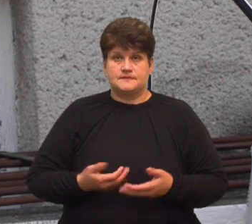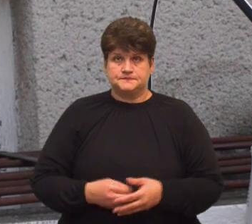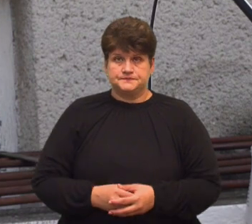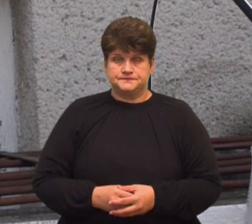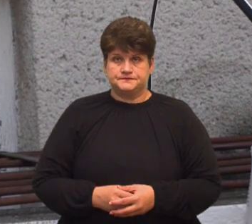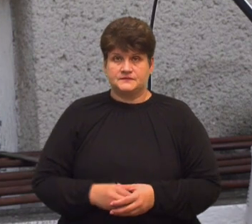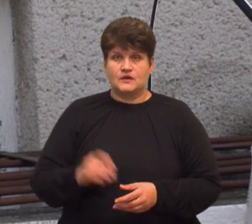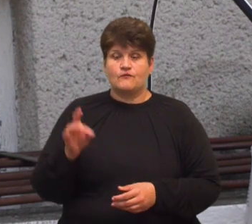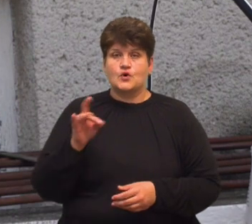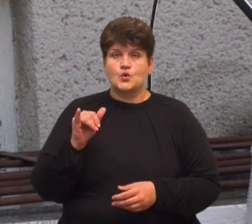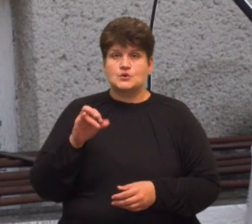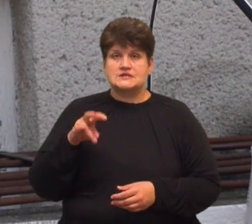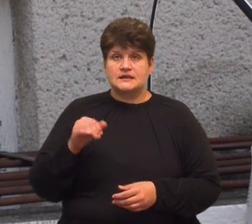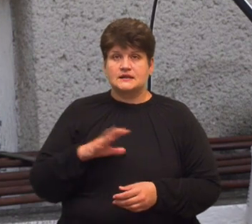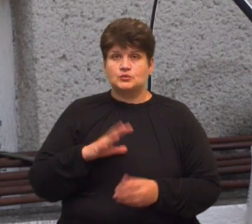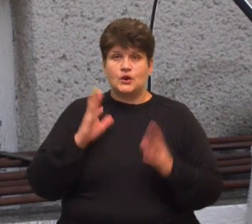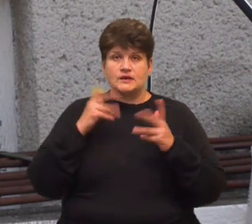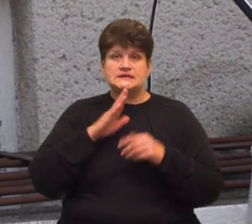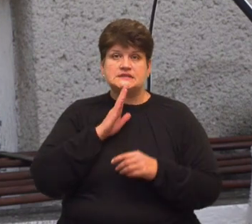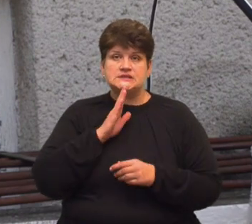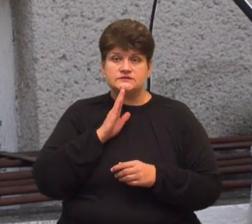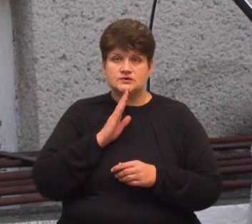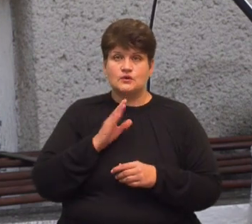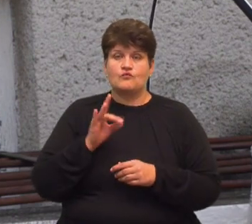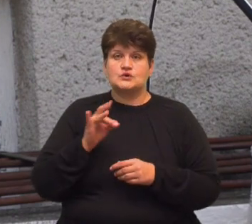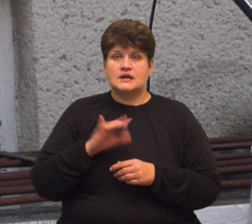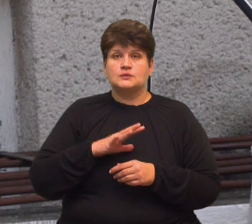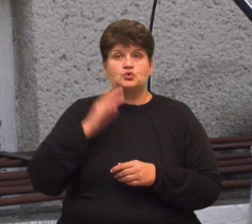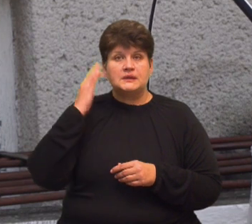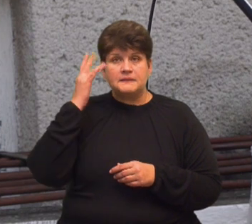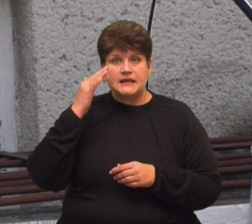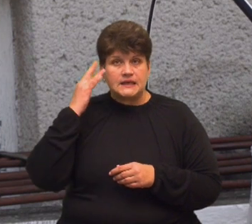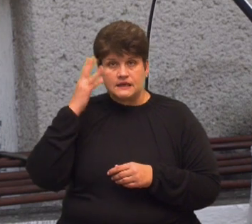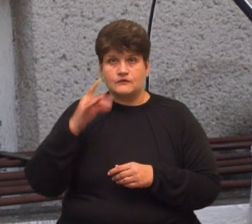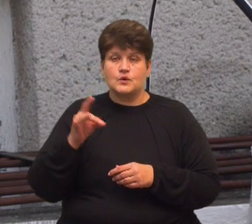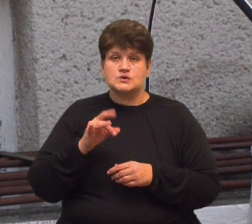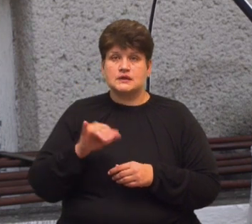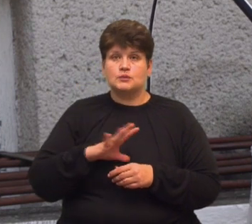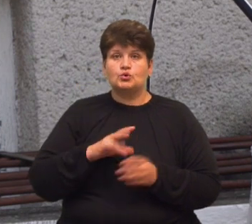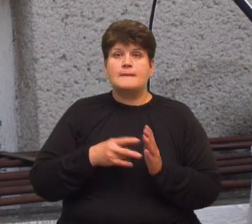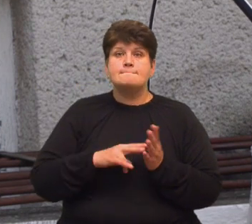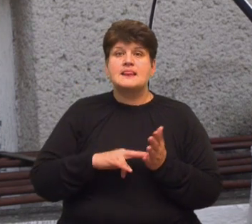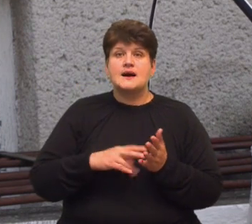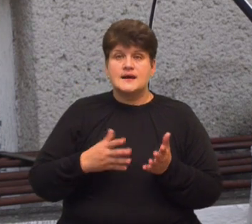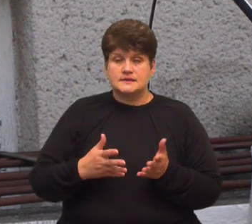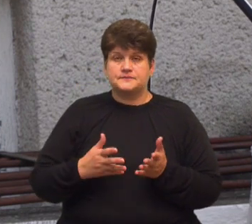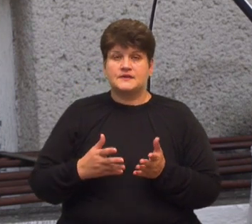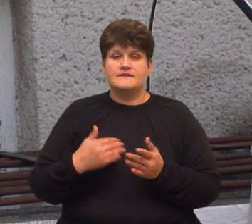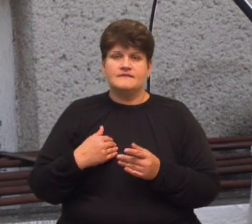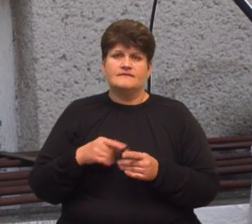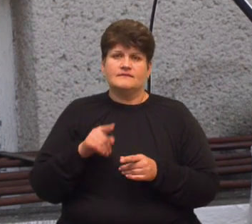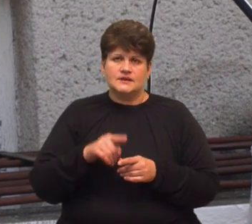Руслана була кохана дівчина, Руслана були мрії, Руслана були плани. Він, як кожна